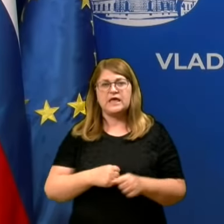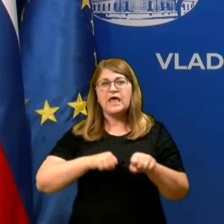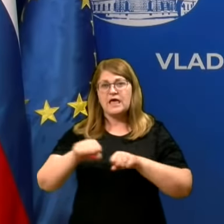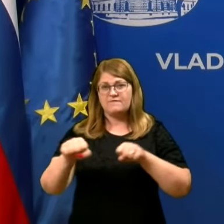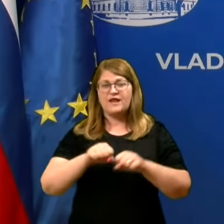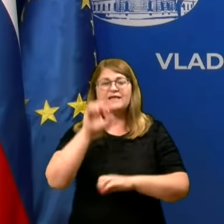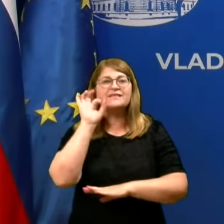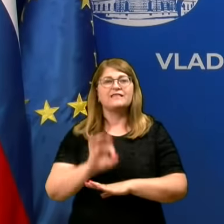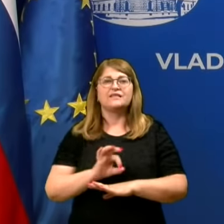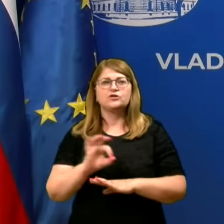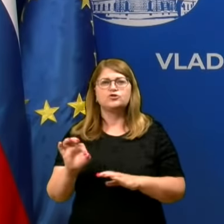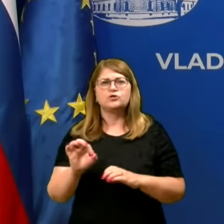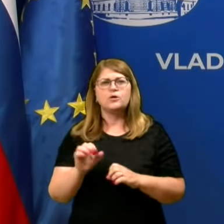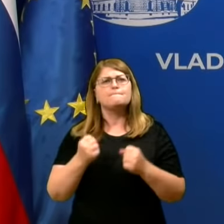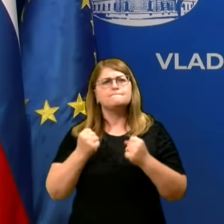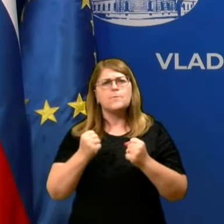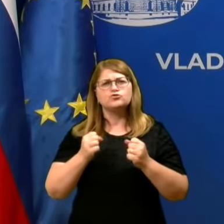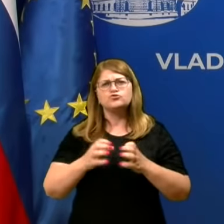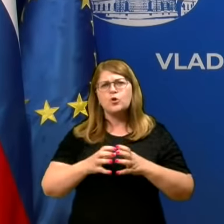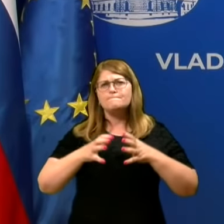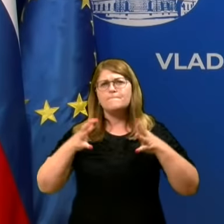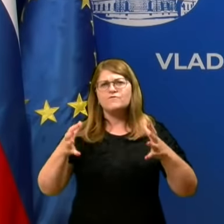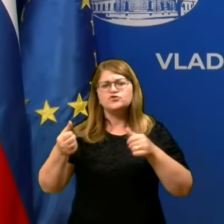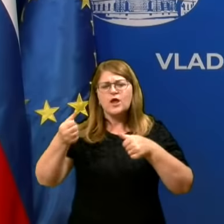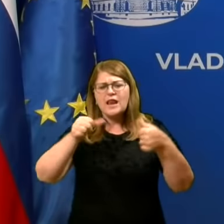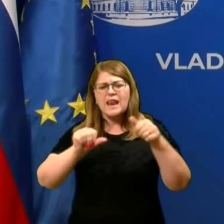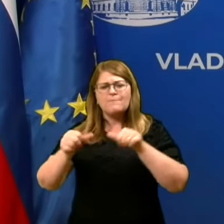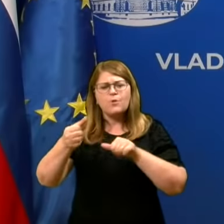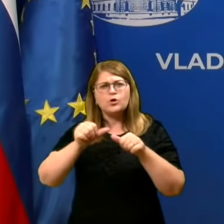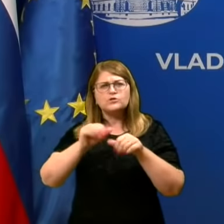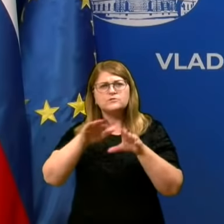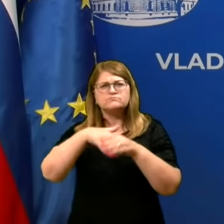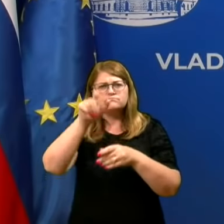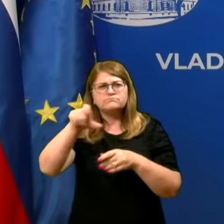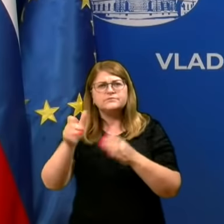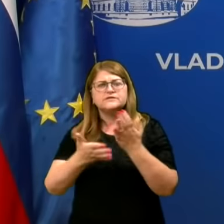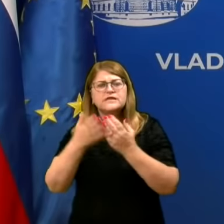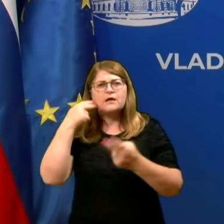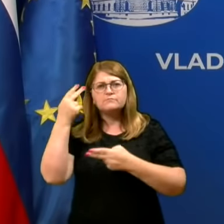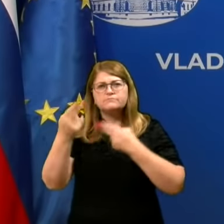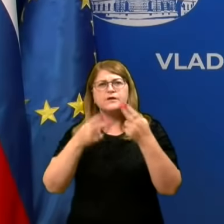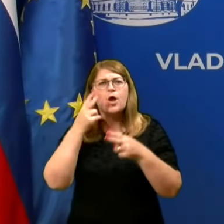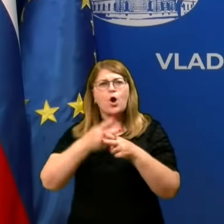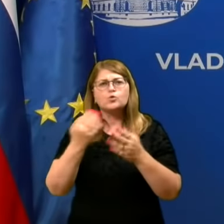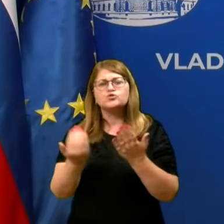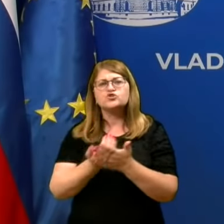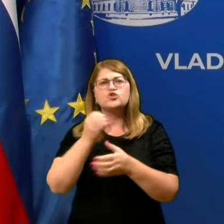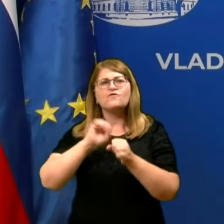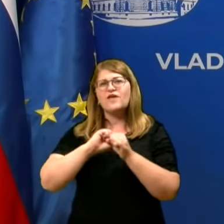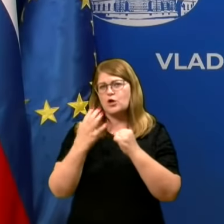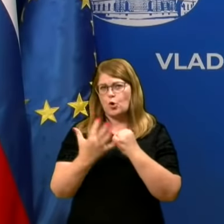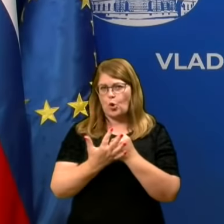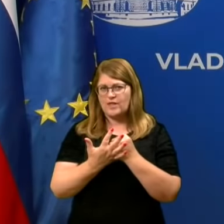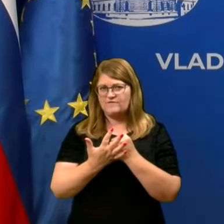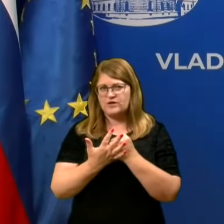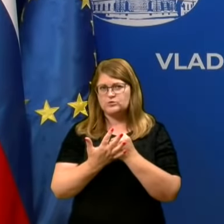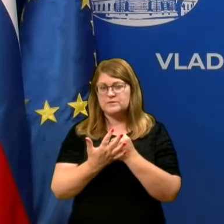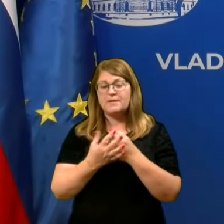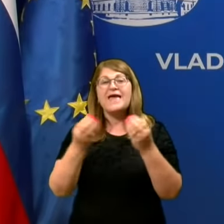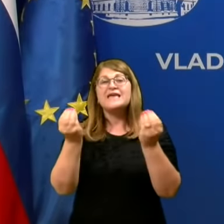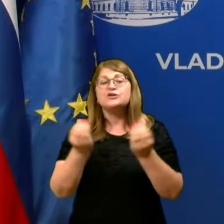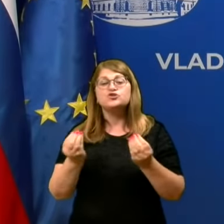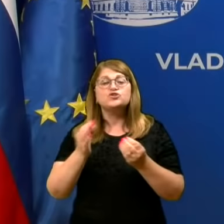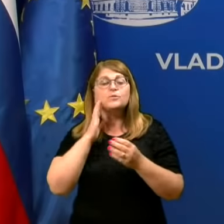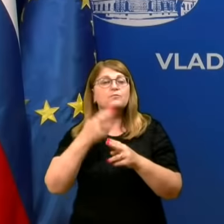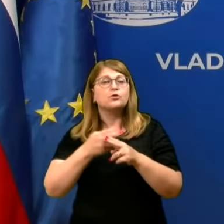nadčrtuje močno povečanje laboratorijskih kapacitet za testiranje vkušb z novim koronavirusom, s čimer bo